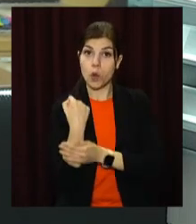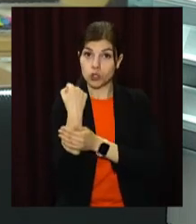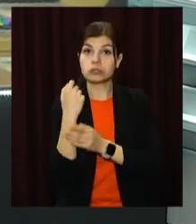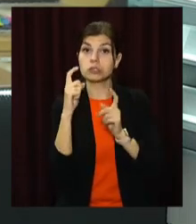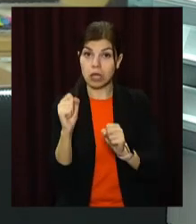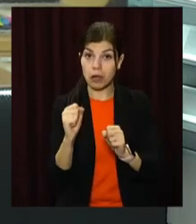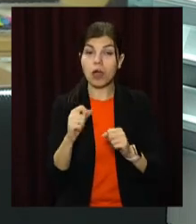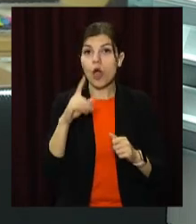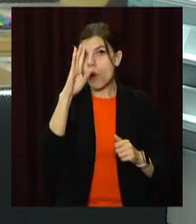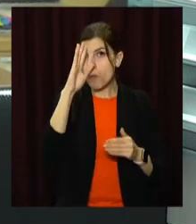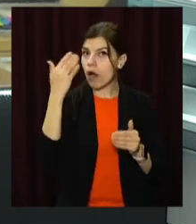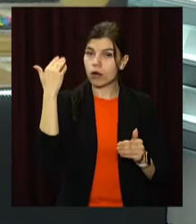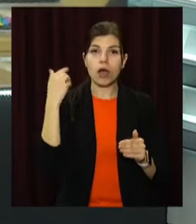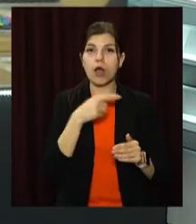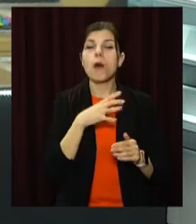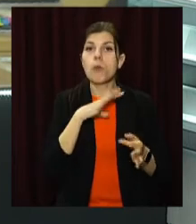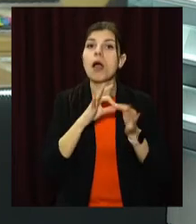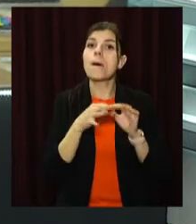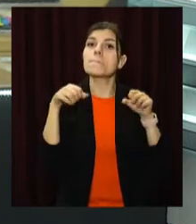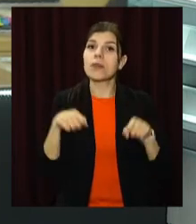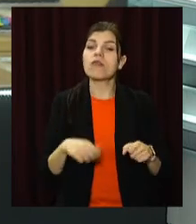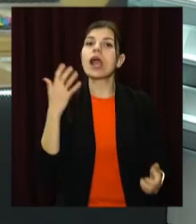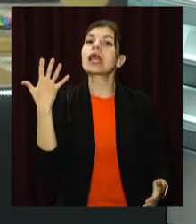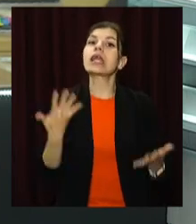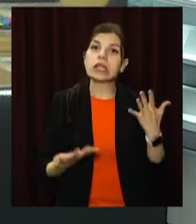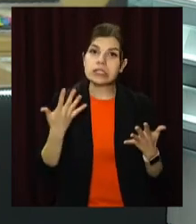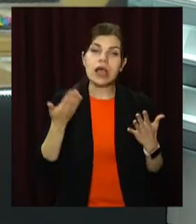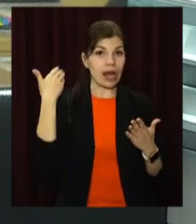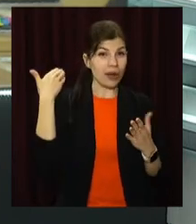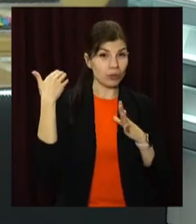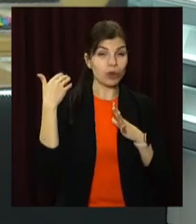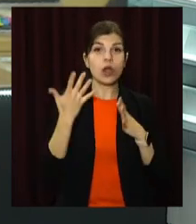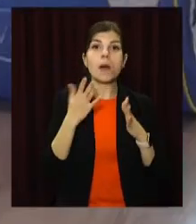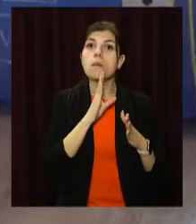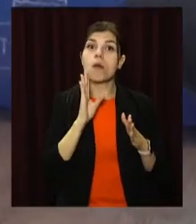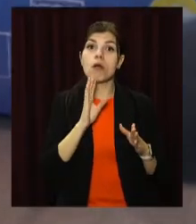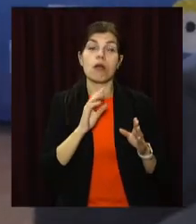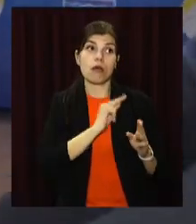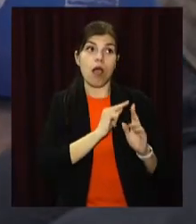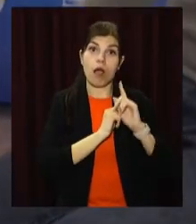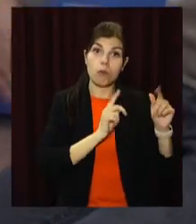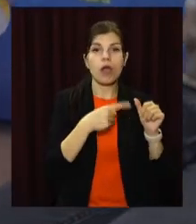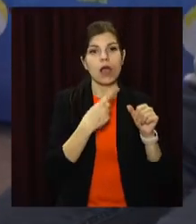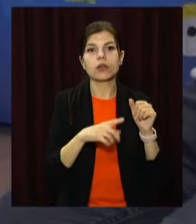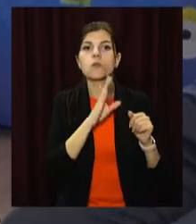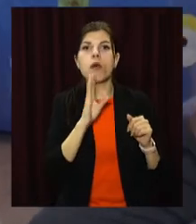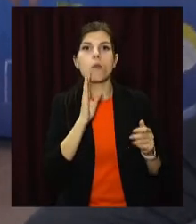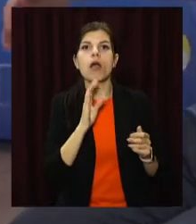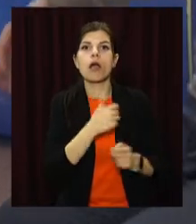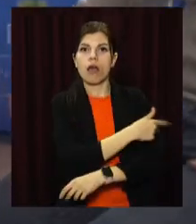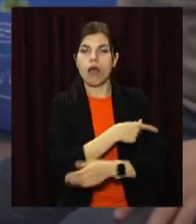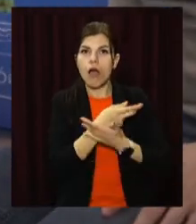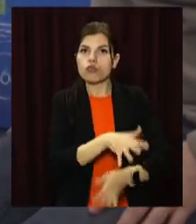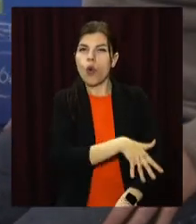До цього ж чоловіки мали право йти в декрет лише в тому випадку, якщо матір дитини вийшла на роботу або довгий час знаходиться у